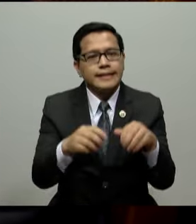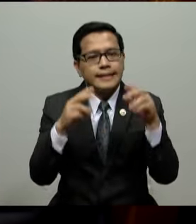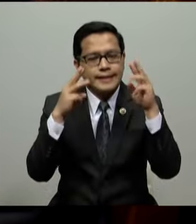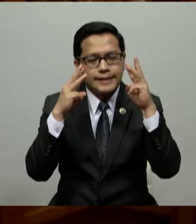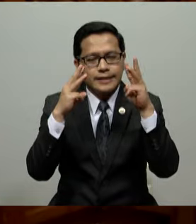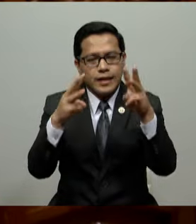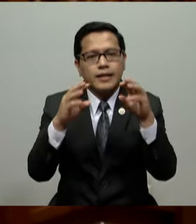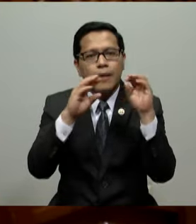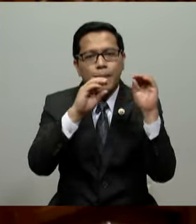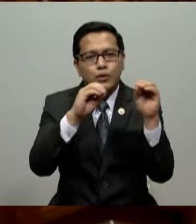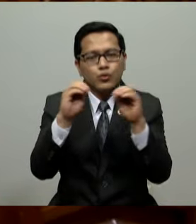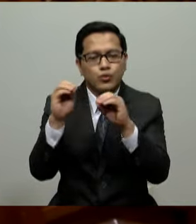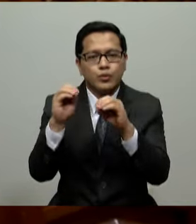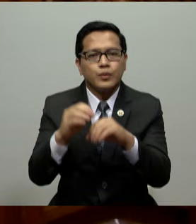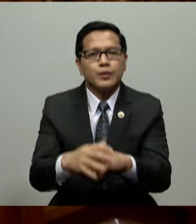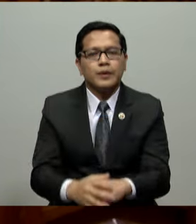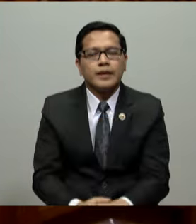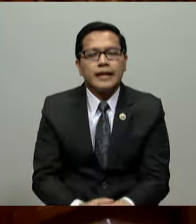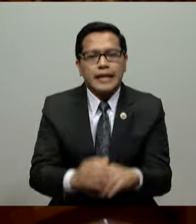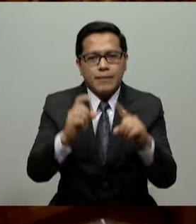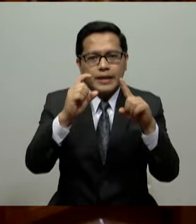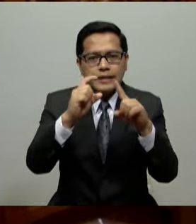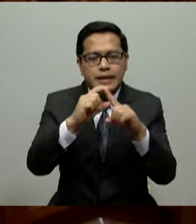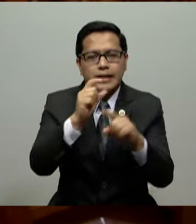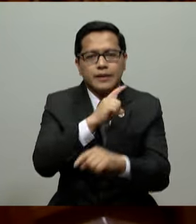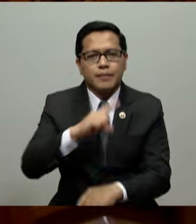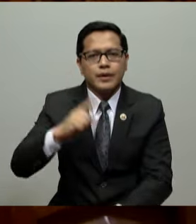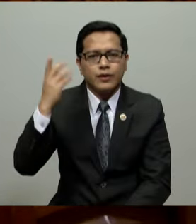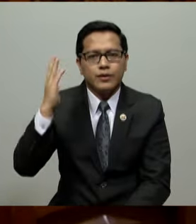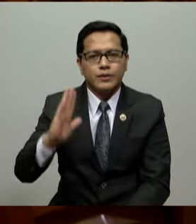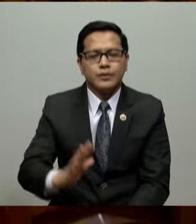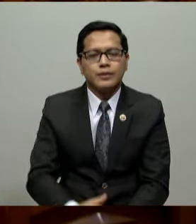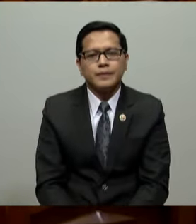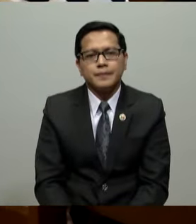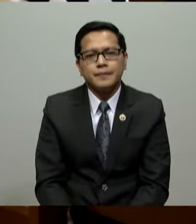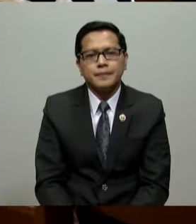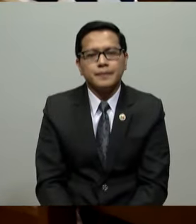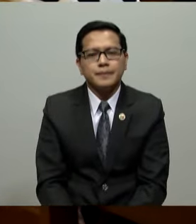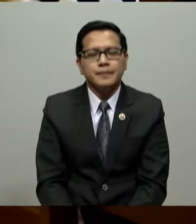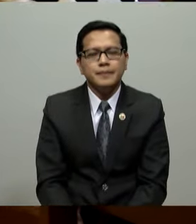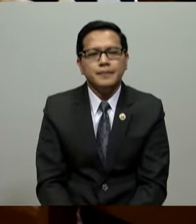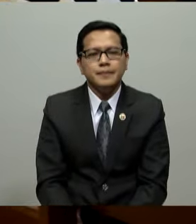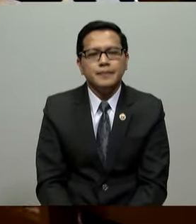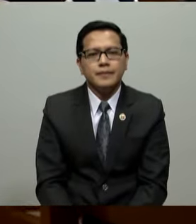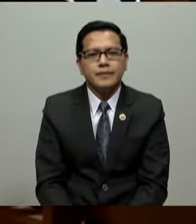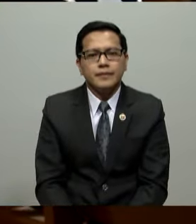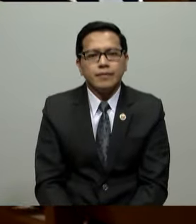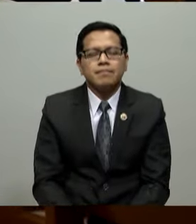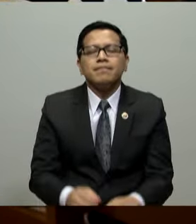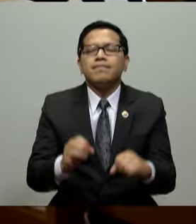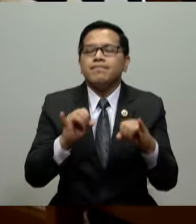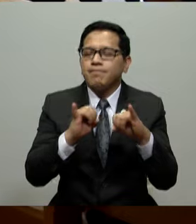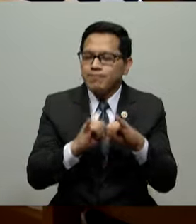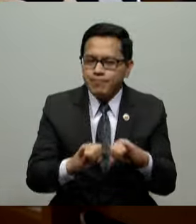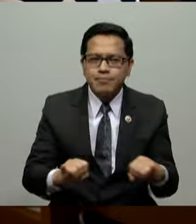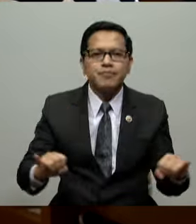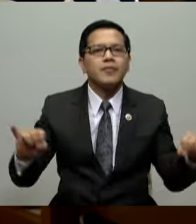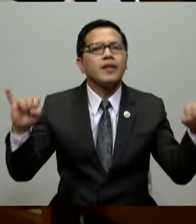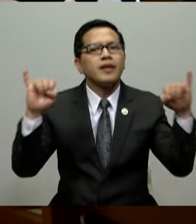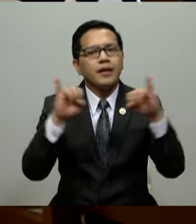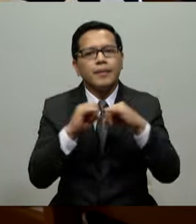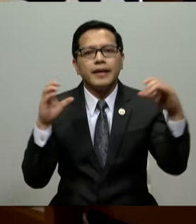kanilang pagtuturo ng mga salita ng ating Panginoon Diyos. Napakahalaga po ng ganitong mga